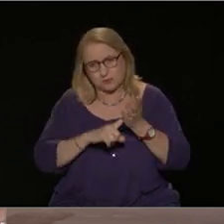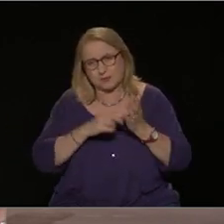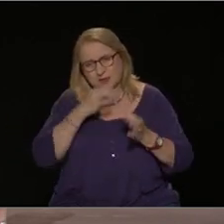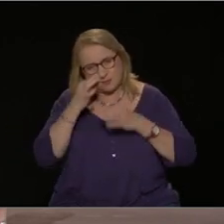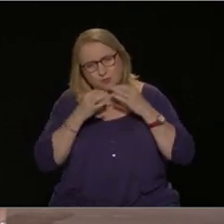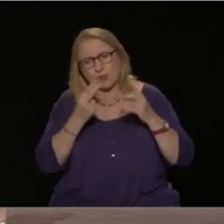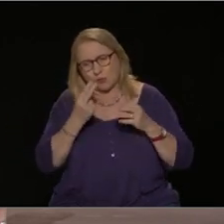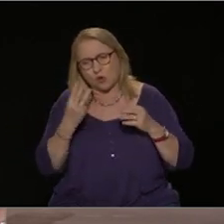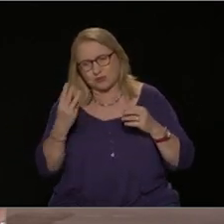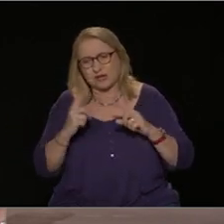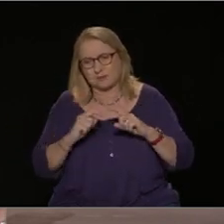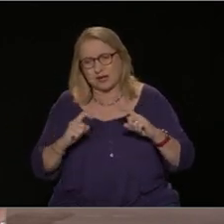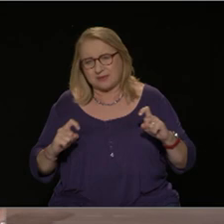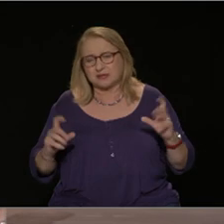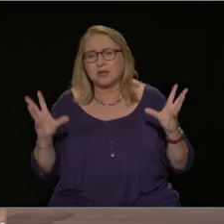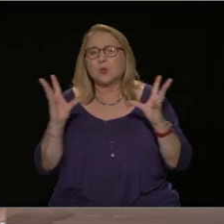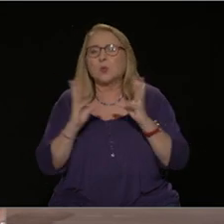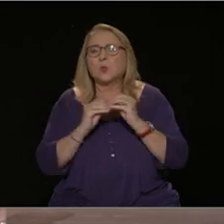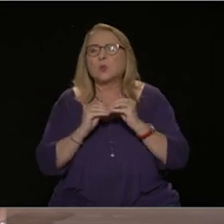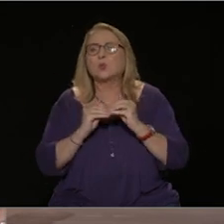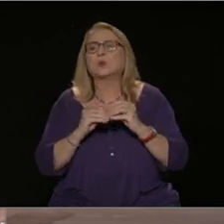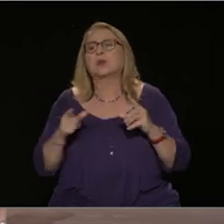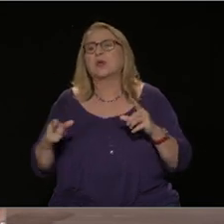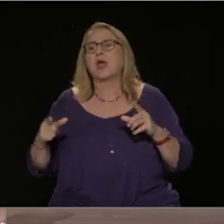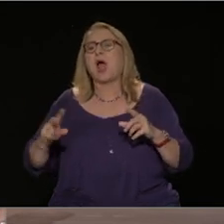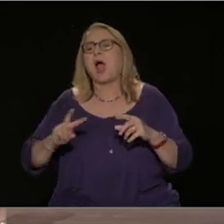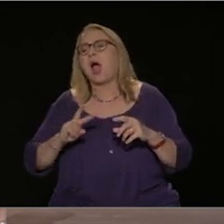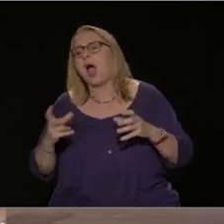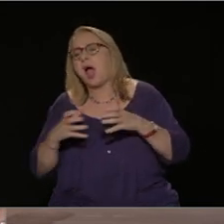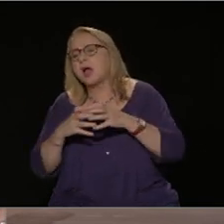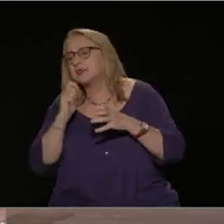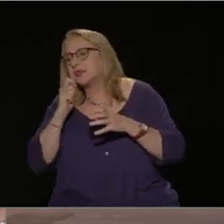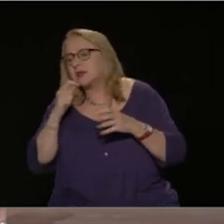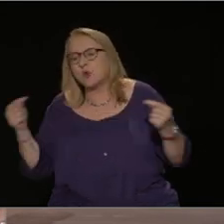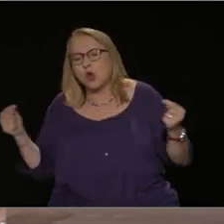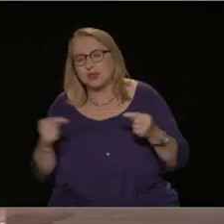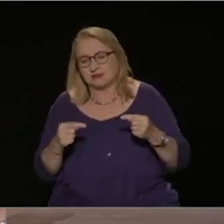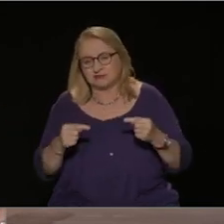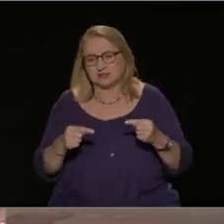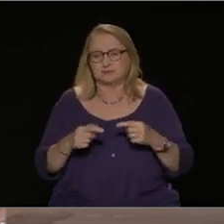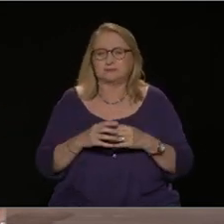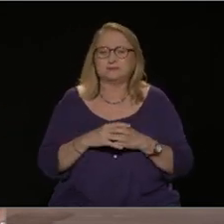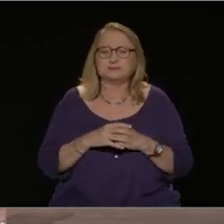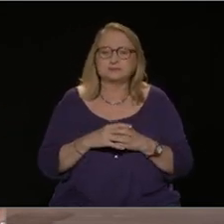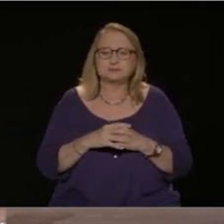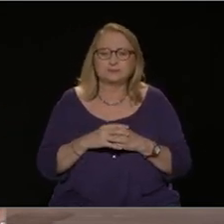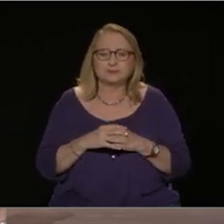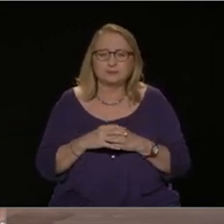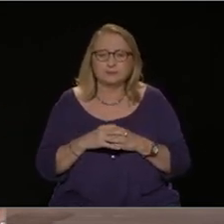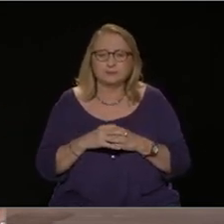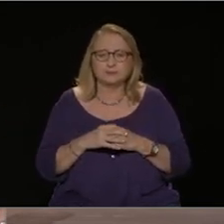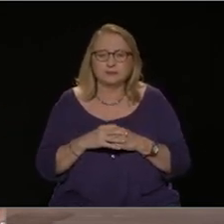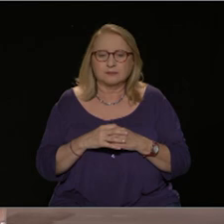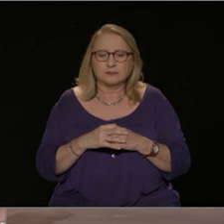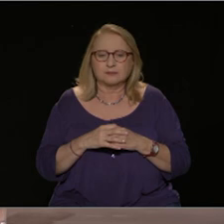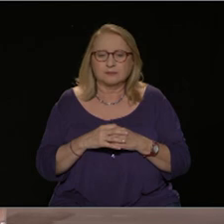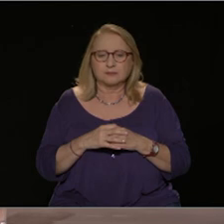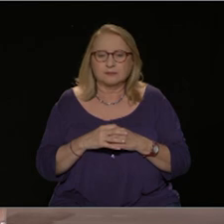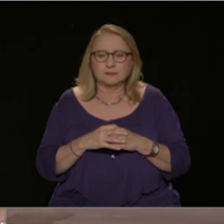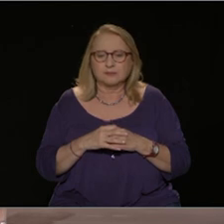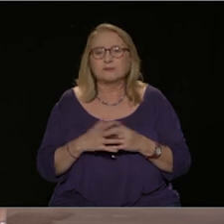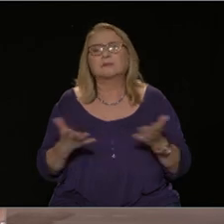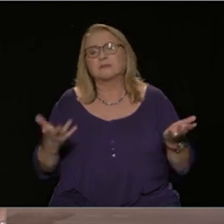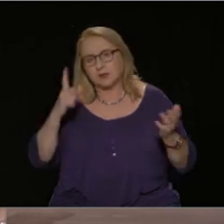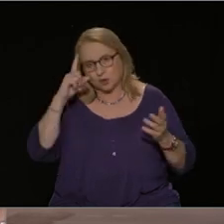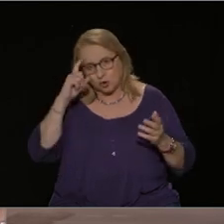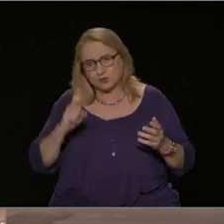-τρία λόγια για να συμπληρώσουμε και την εικόνα για το πολιτικό σκηνικό. Παρακαλώ. Νομίζω είναι κοινό